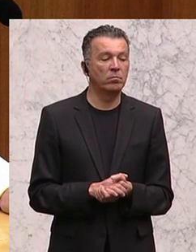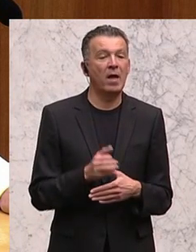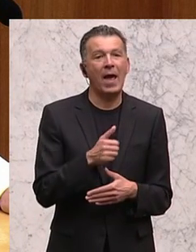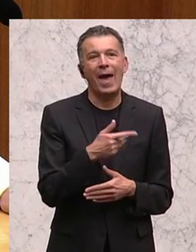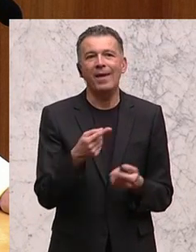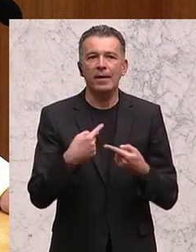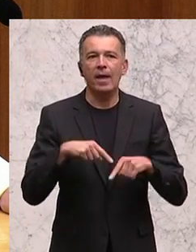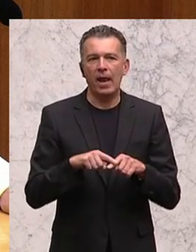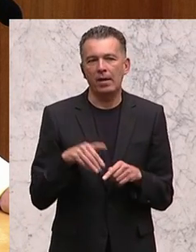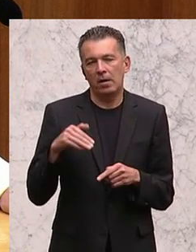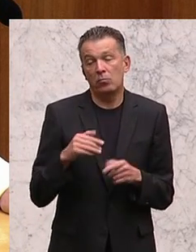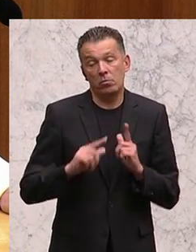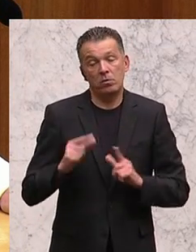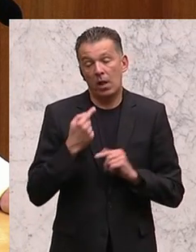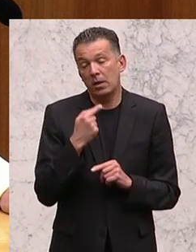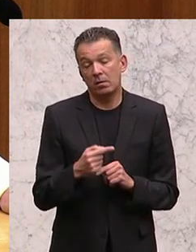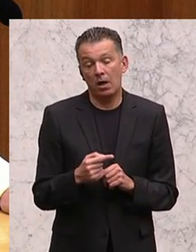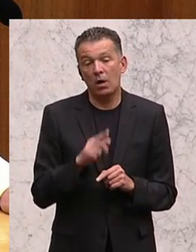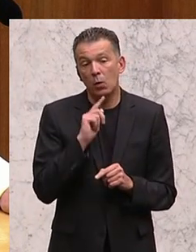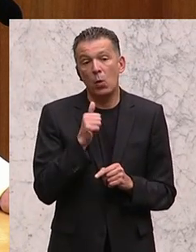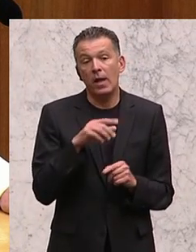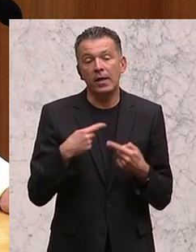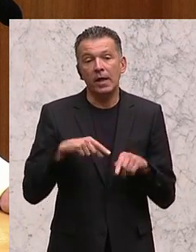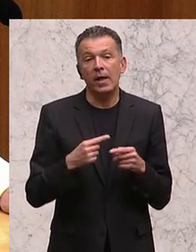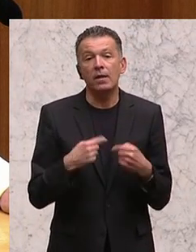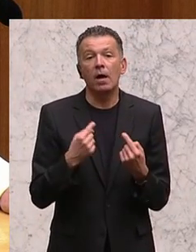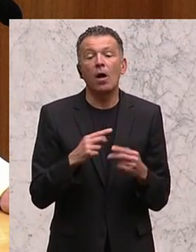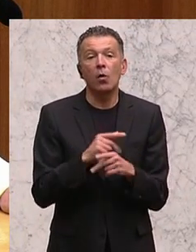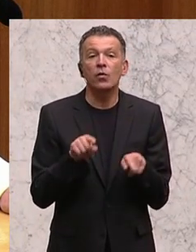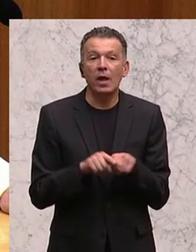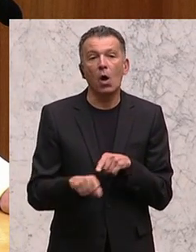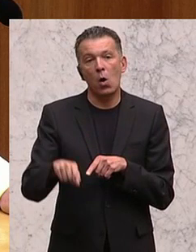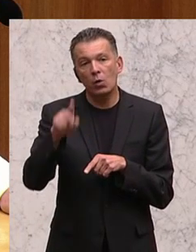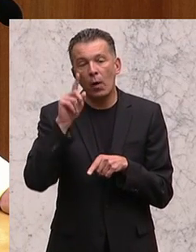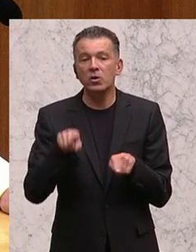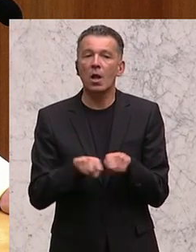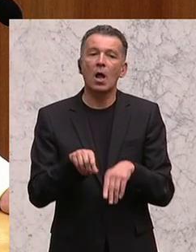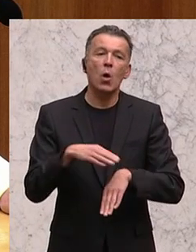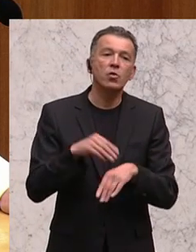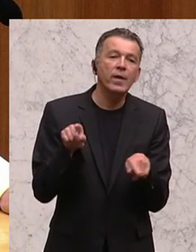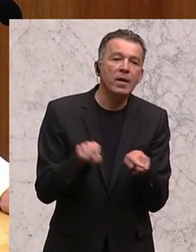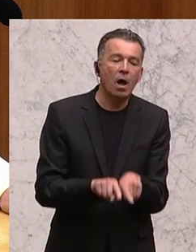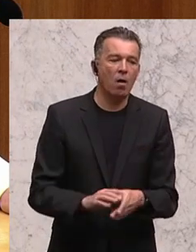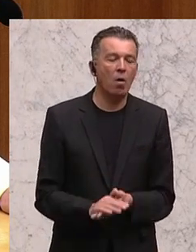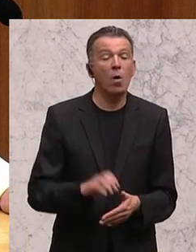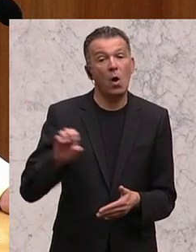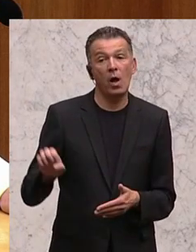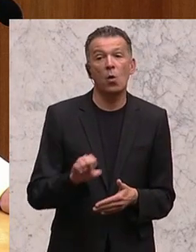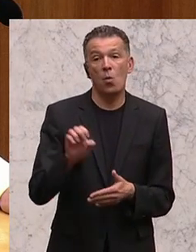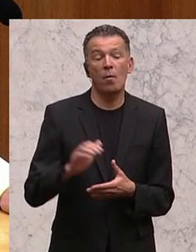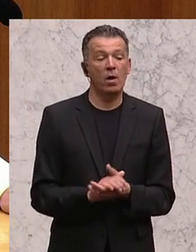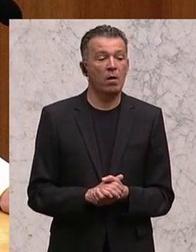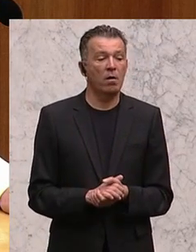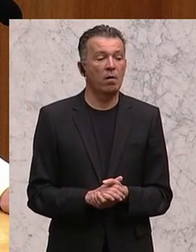einige Länder, das muss man auch leider Gottes sagen, da gehören auch wir dazu und Deutschland und Schweden, Europa hat hier